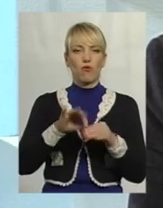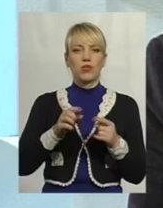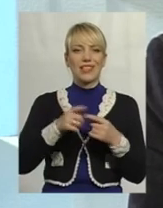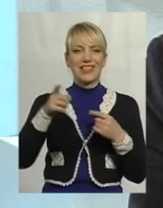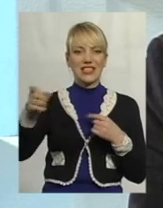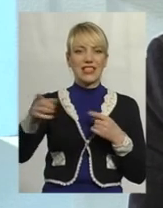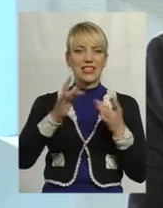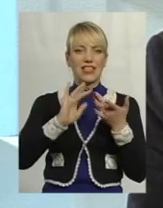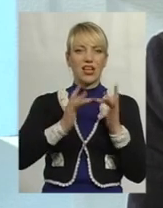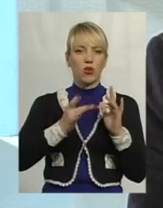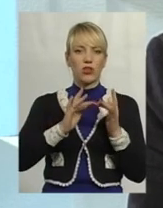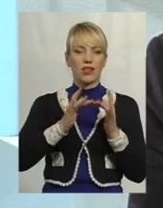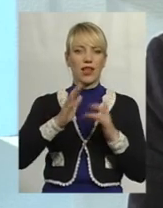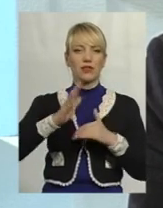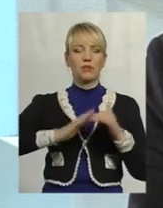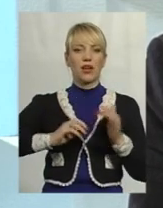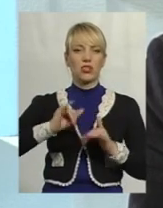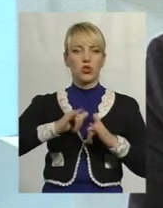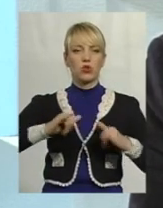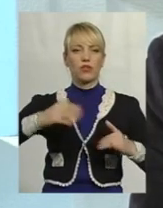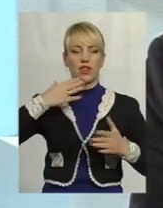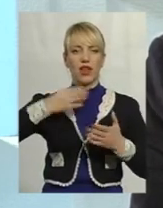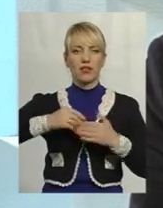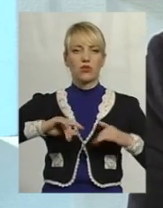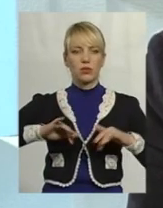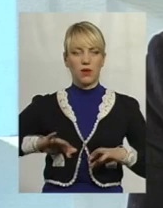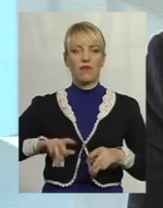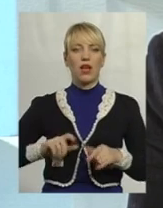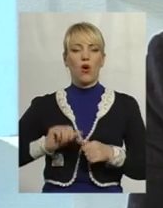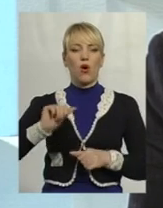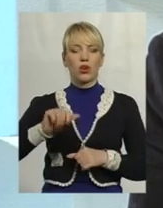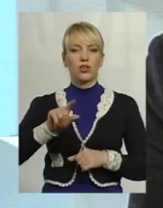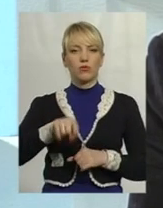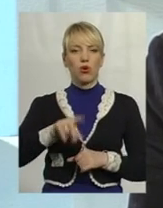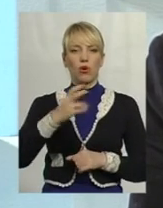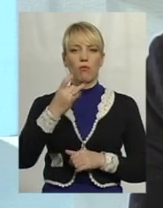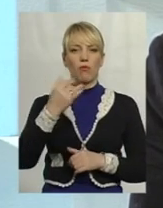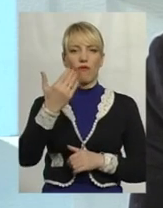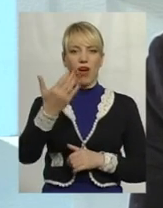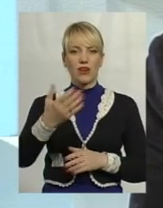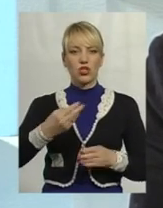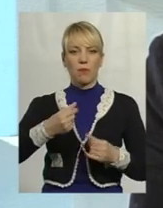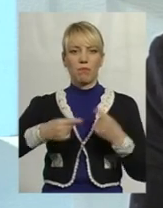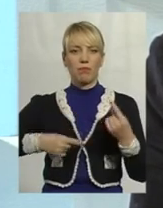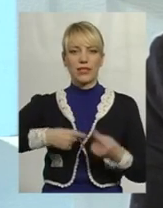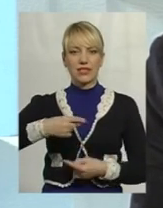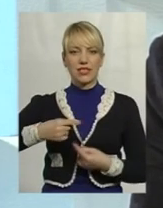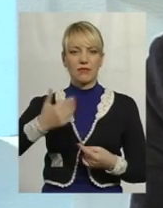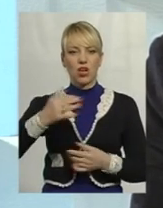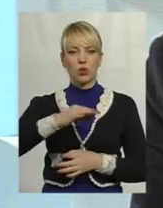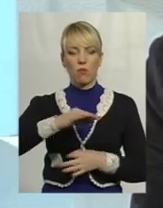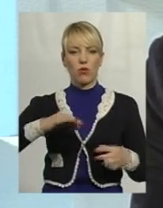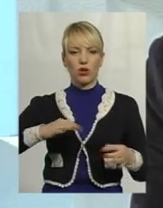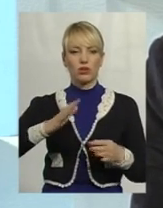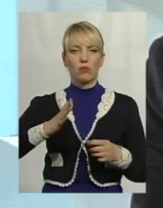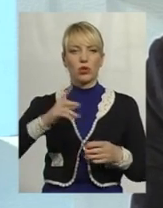онлайн-практики з розвитку власної справи. Крім того, про ваш бізнес, про ваш проєкт можуть безпосередньо дізнатися